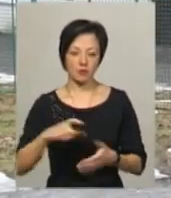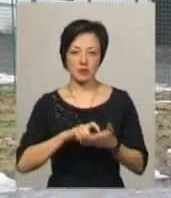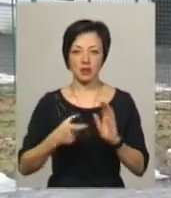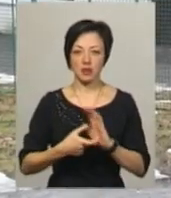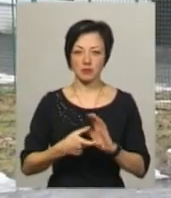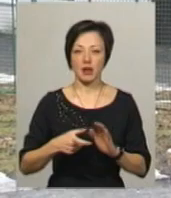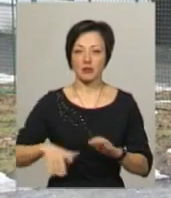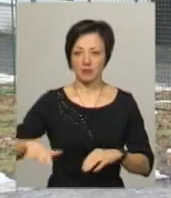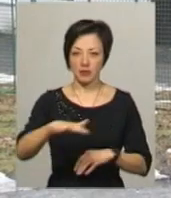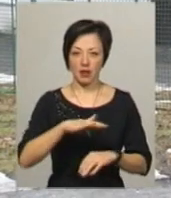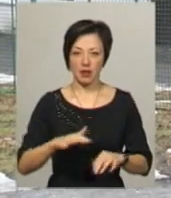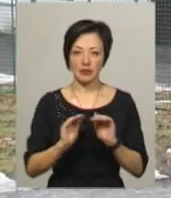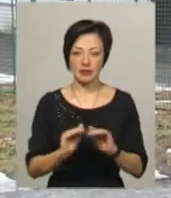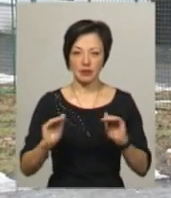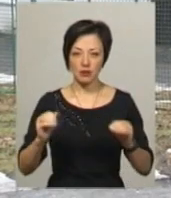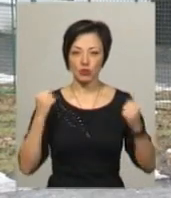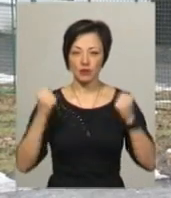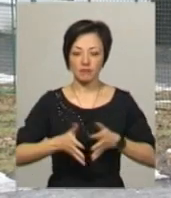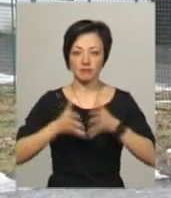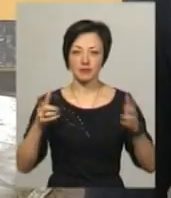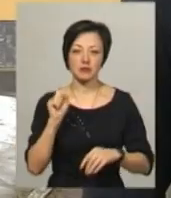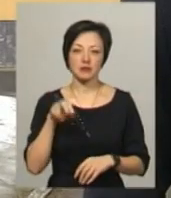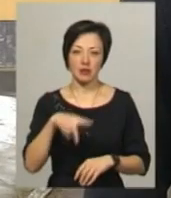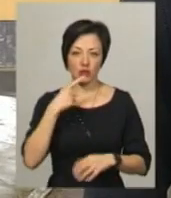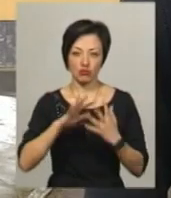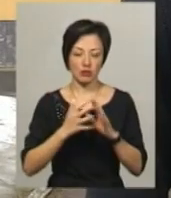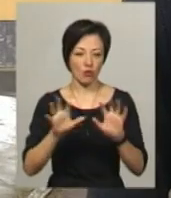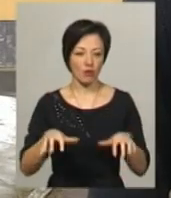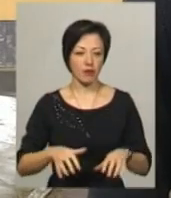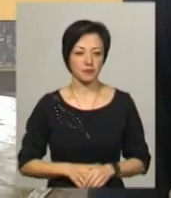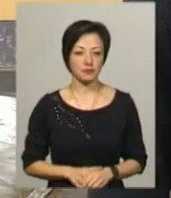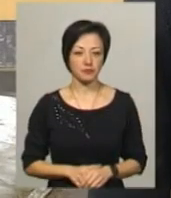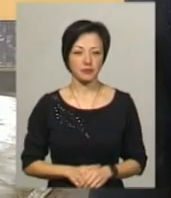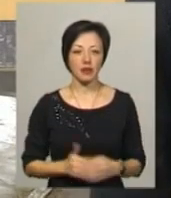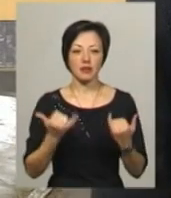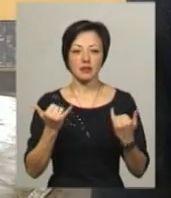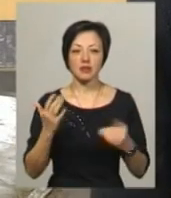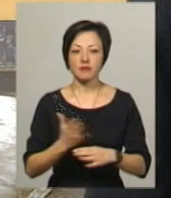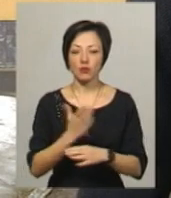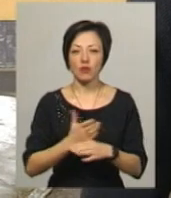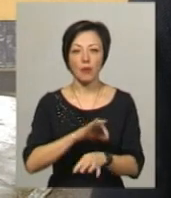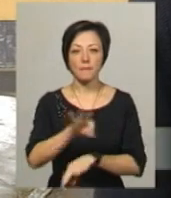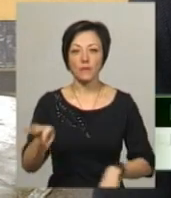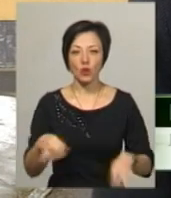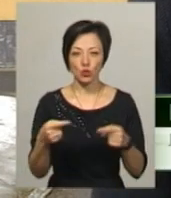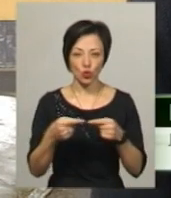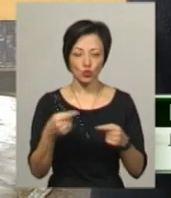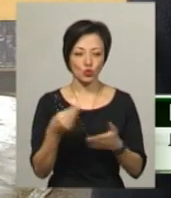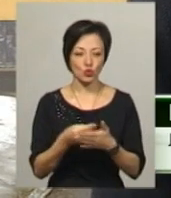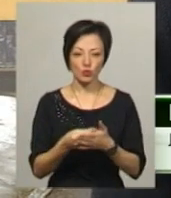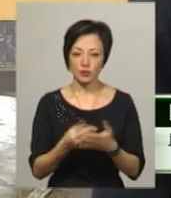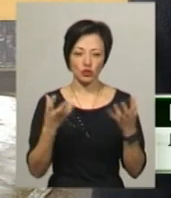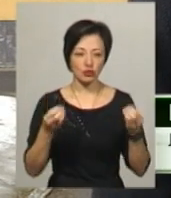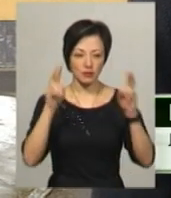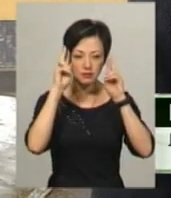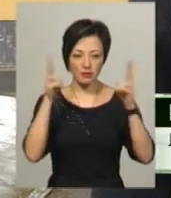кімнатами для молодших школярів та великою спортивною залою, каже сільський голова. Зараз виготовляємо проєкт, щоб точної суми проєкту не знаємо,